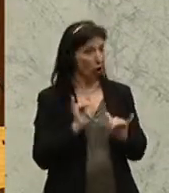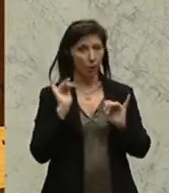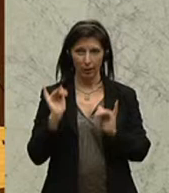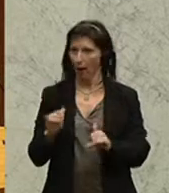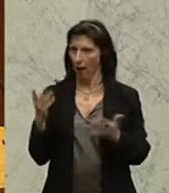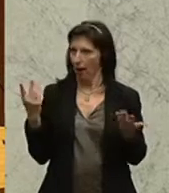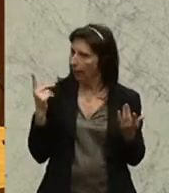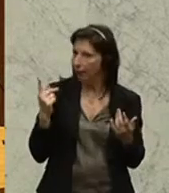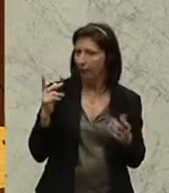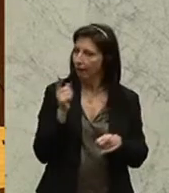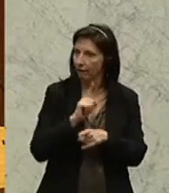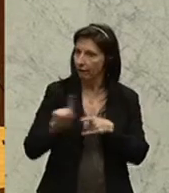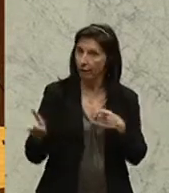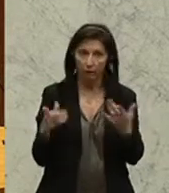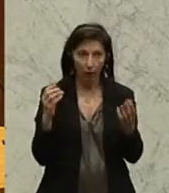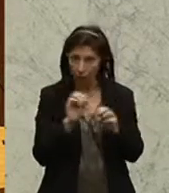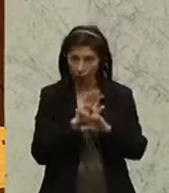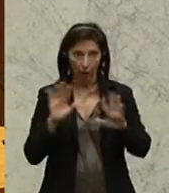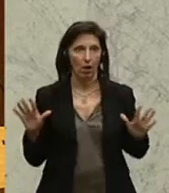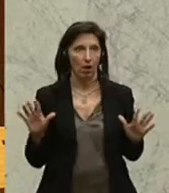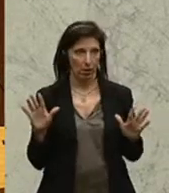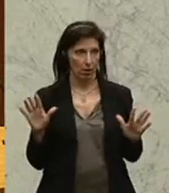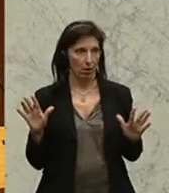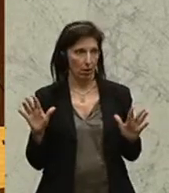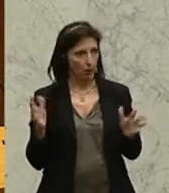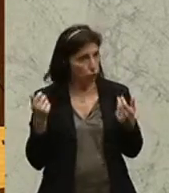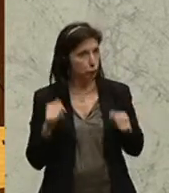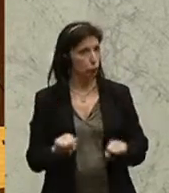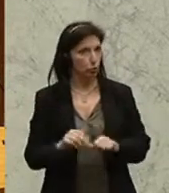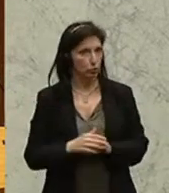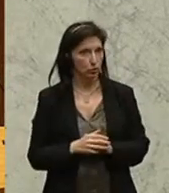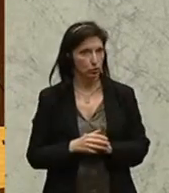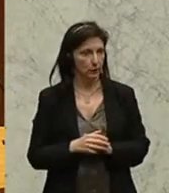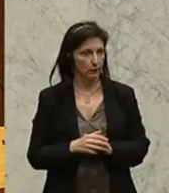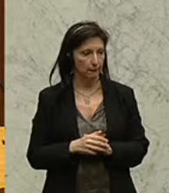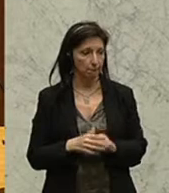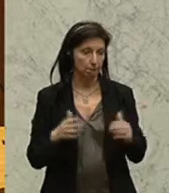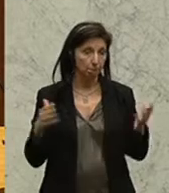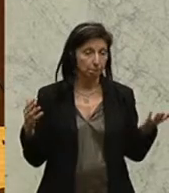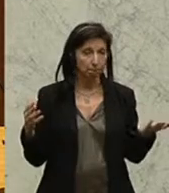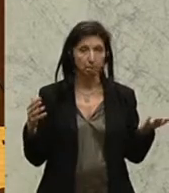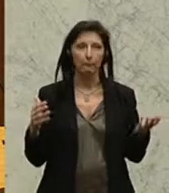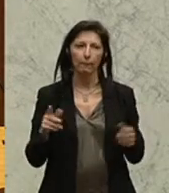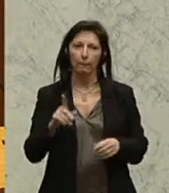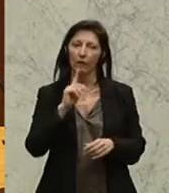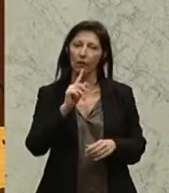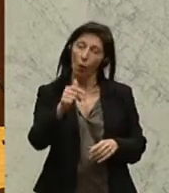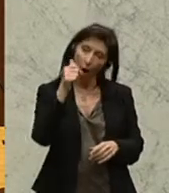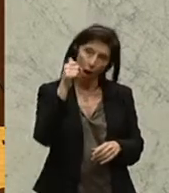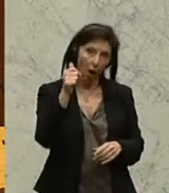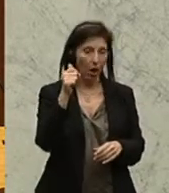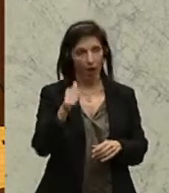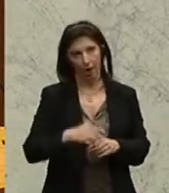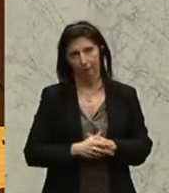hier fehlt es an den konkreten Beschlüssen. Ich kann nur mit einem Wort